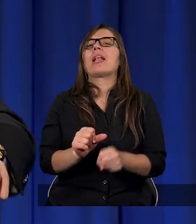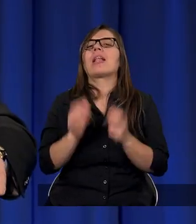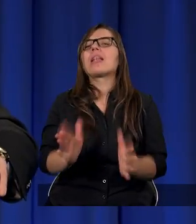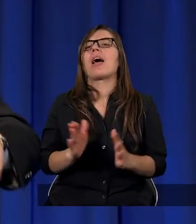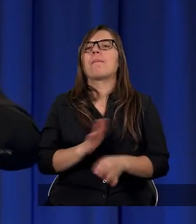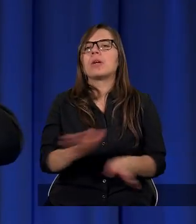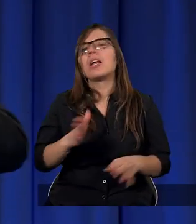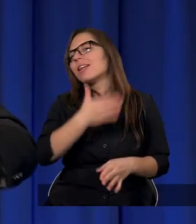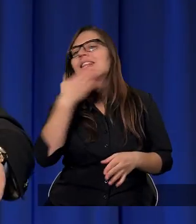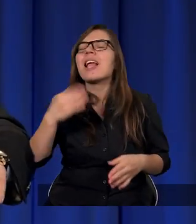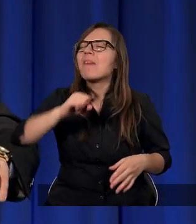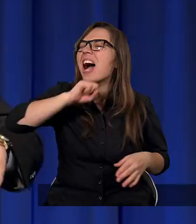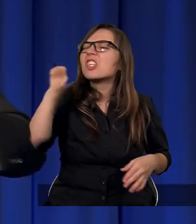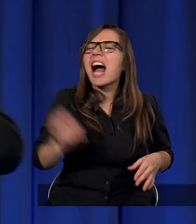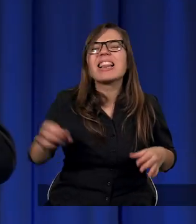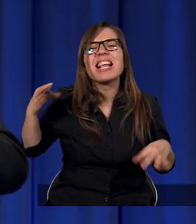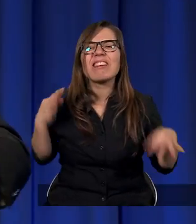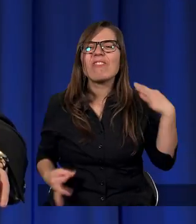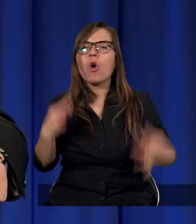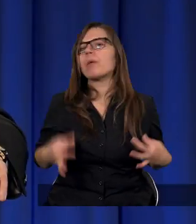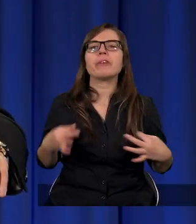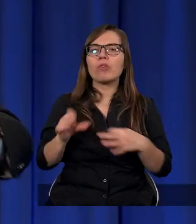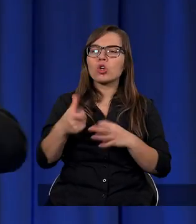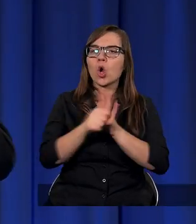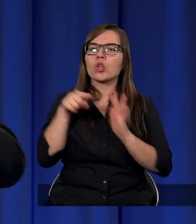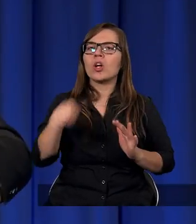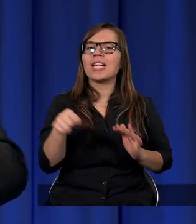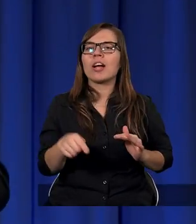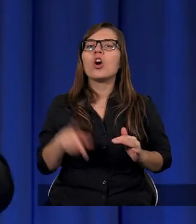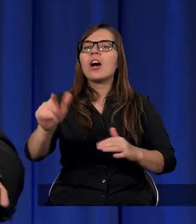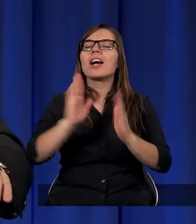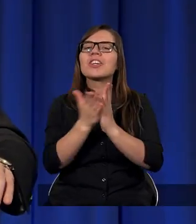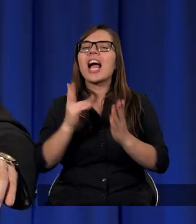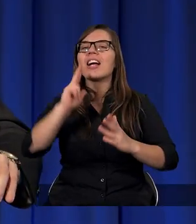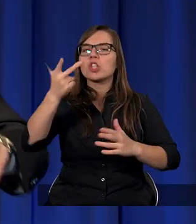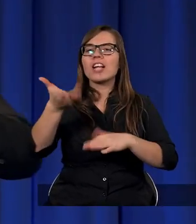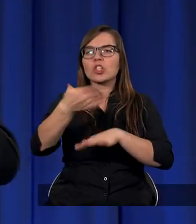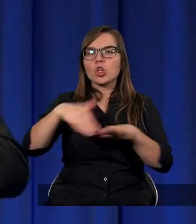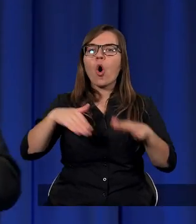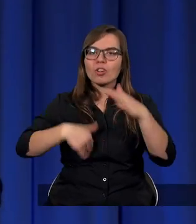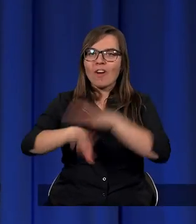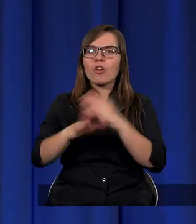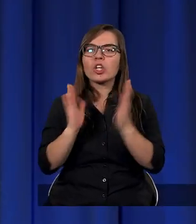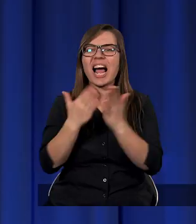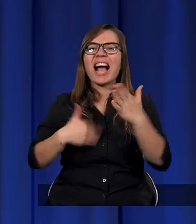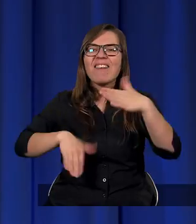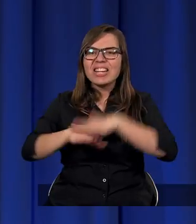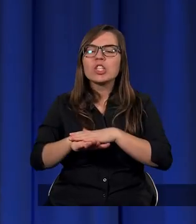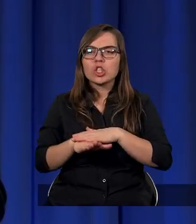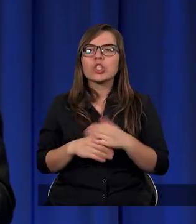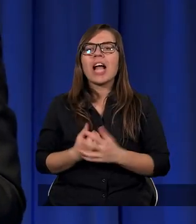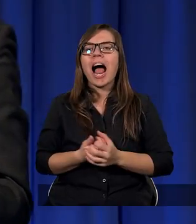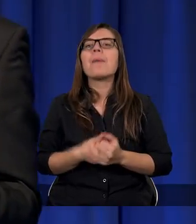że Jezus tutaj odnosi się do trzeciego rozdziału Księgi Wyjścia, w którym